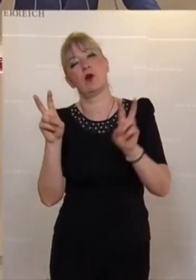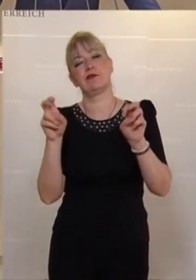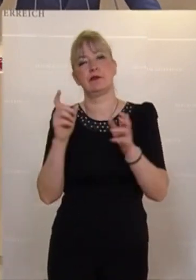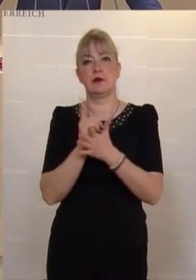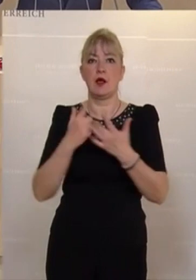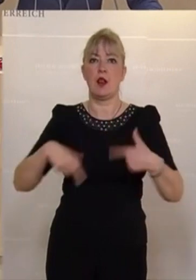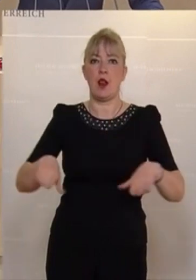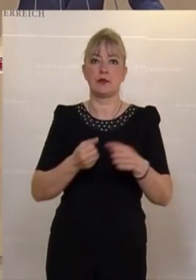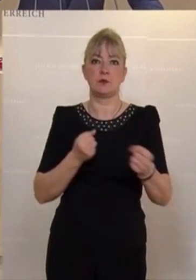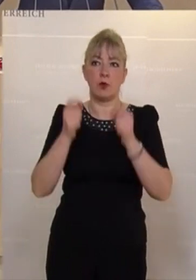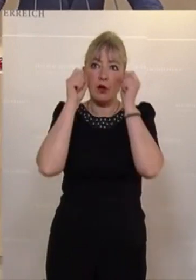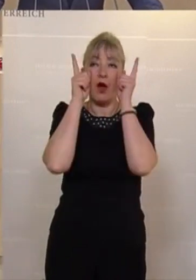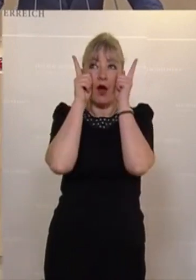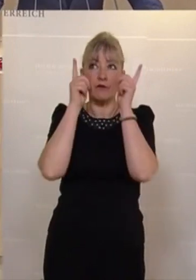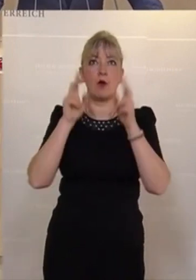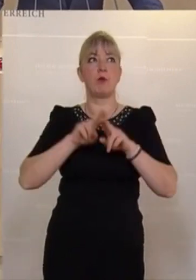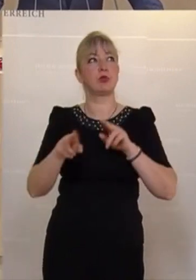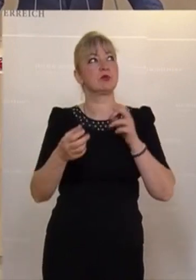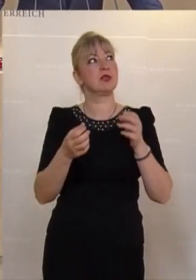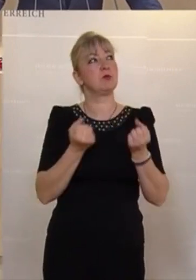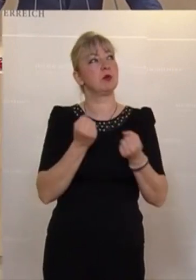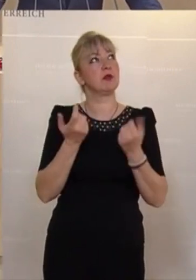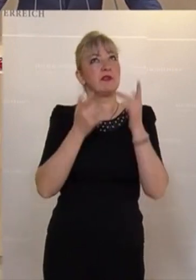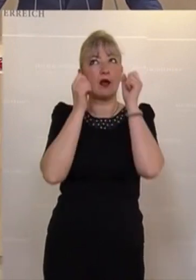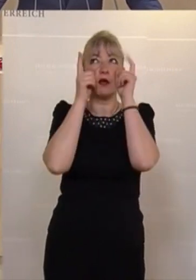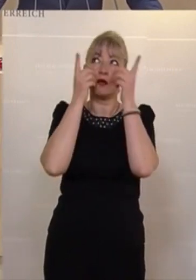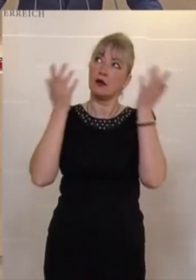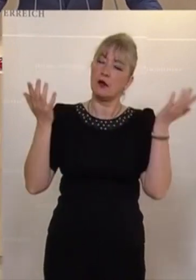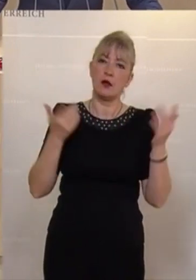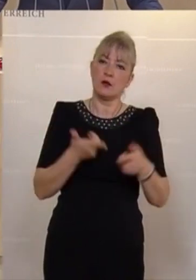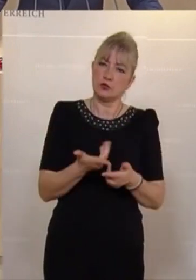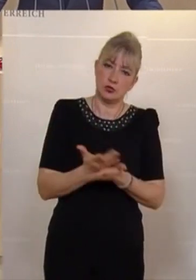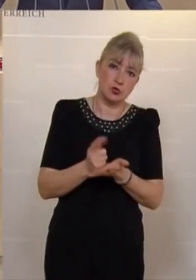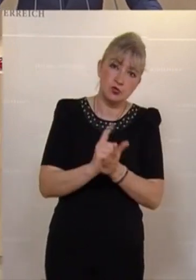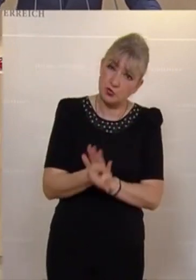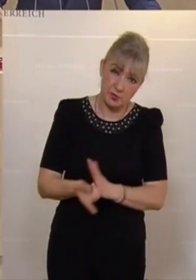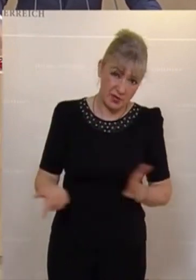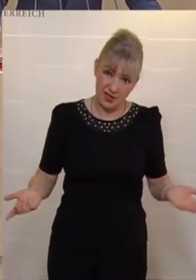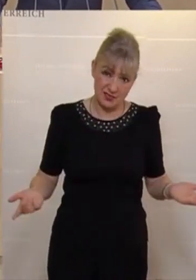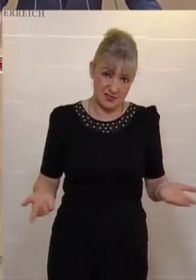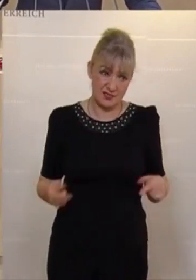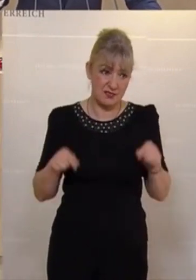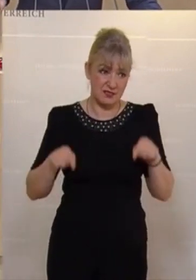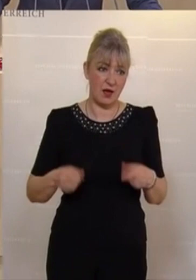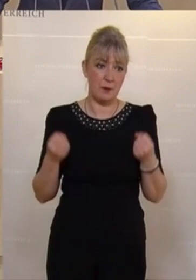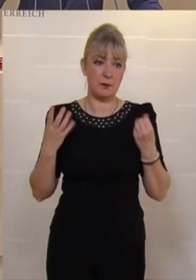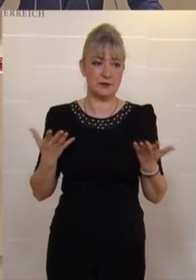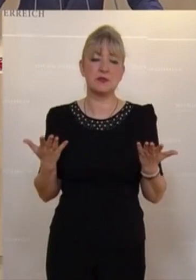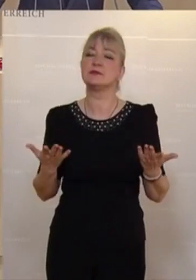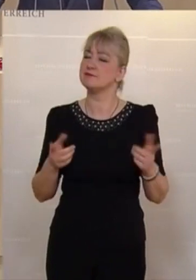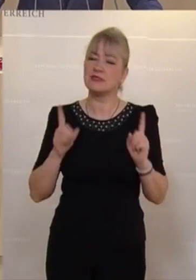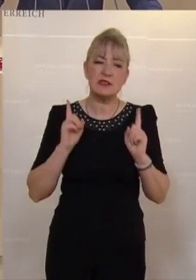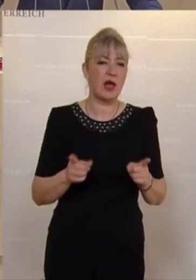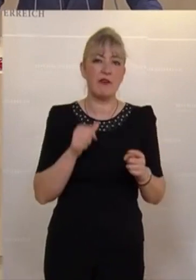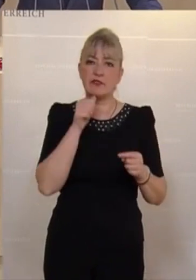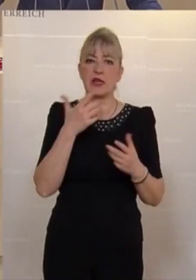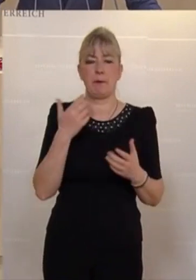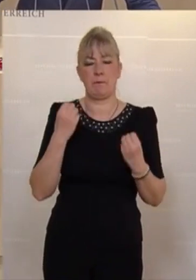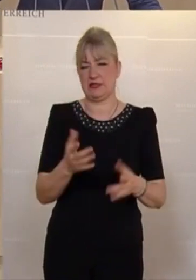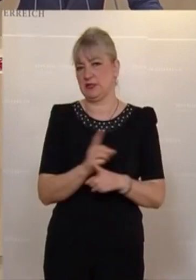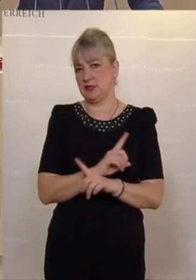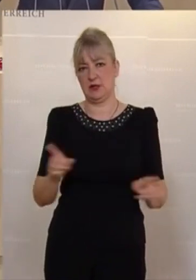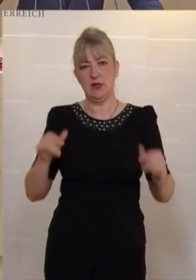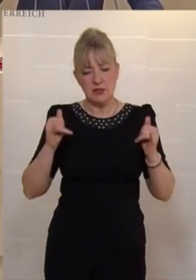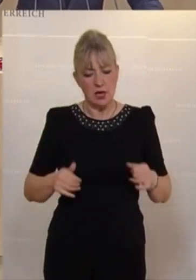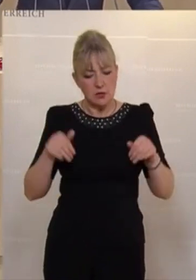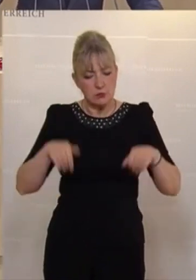Landespolitik auf und vielleicht auch einmal die Bundespolitik. Das ist ganz einfach viel zu spät und was hier passiert ist, darf nie mehr wieder so passieren. Wir